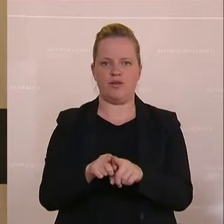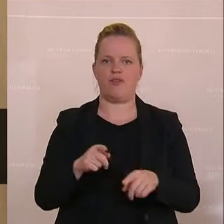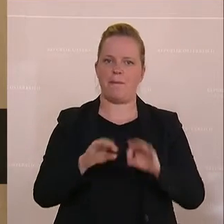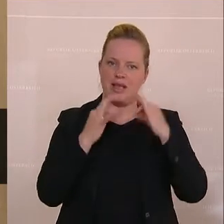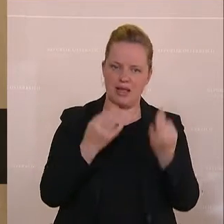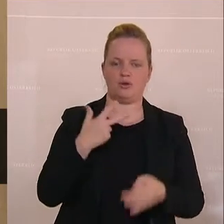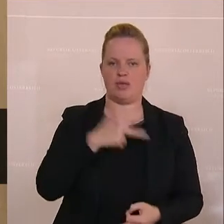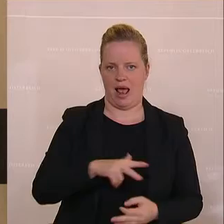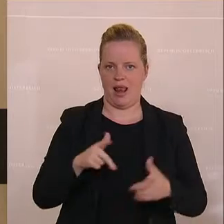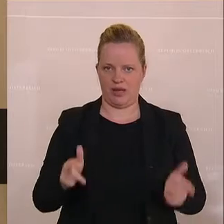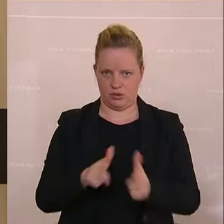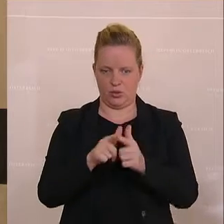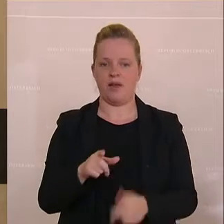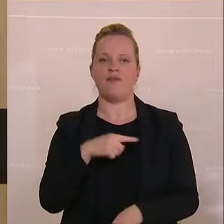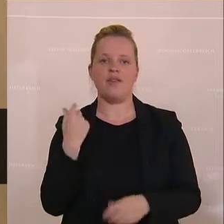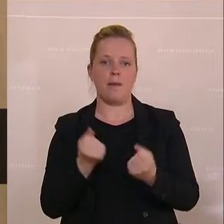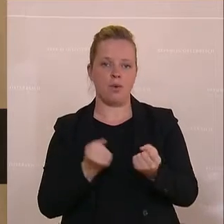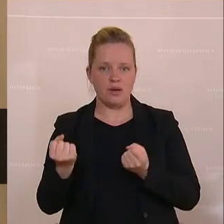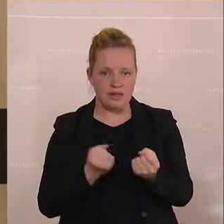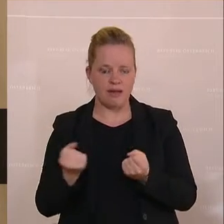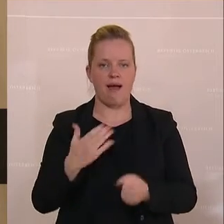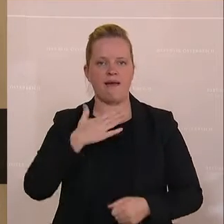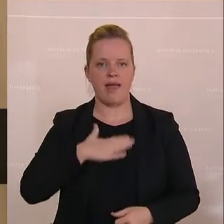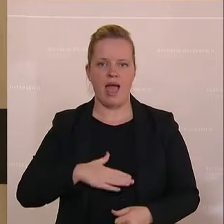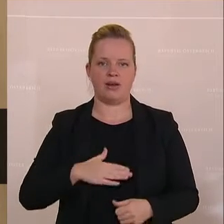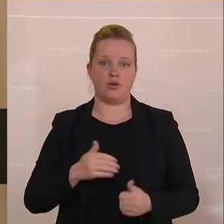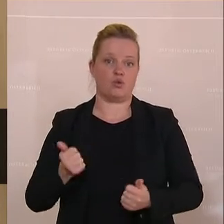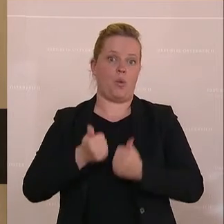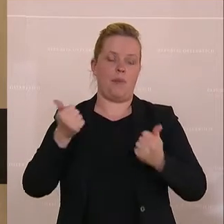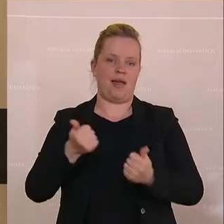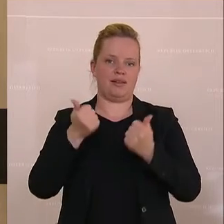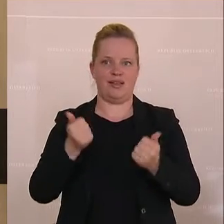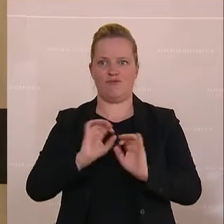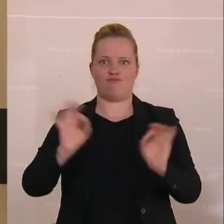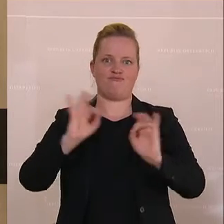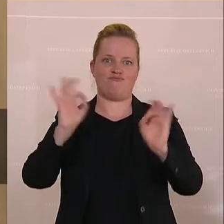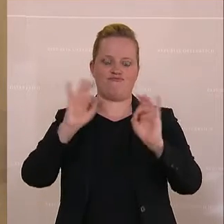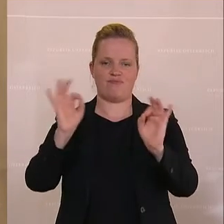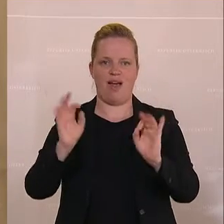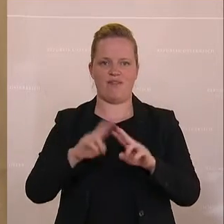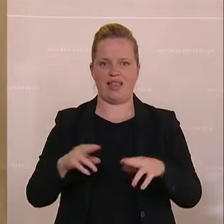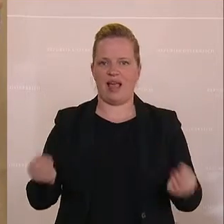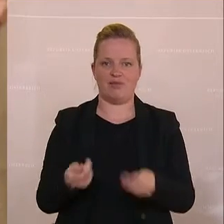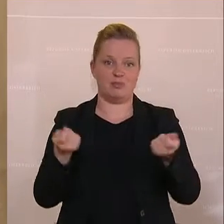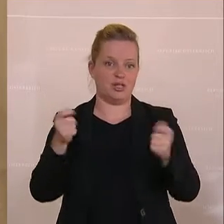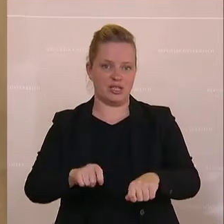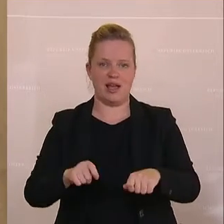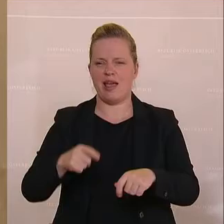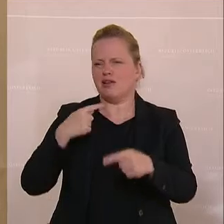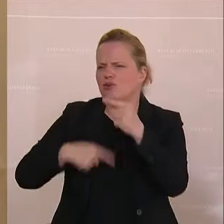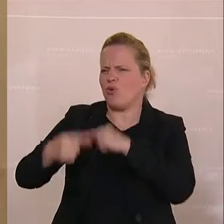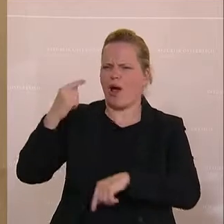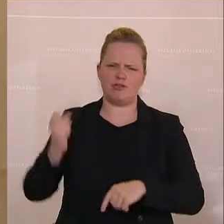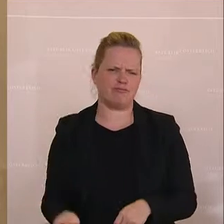meine Damen und wir Politiker neigen dazu, allzu gerne in Superativen zu verfallen, wenn wir etwas beschließen. Historisch